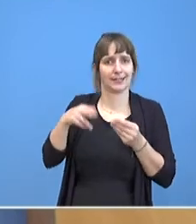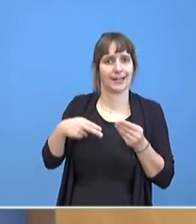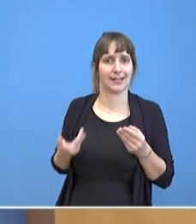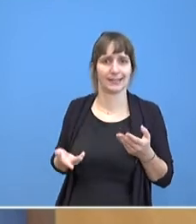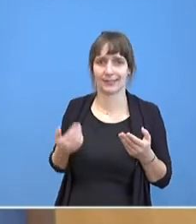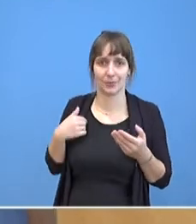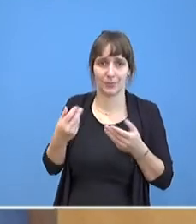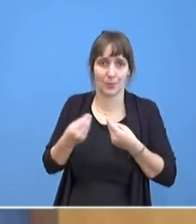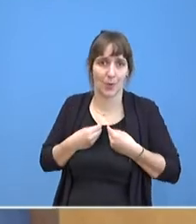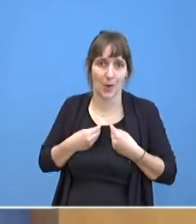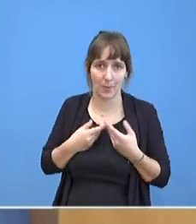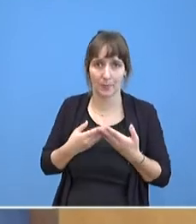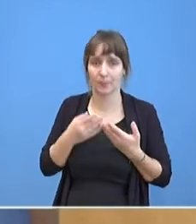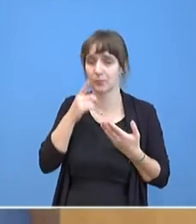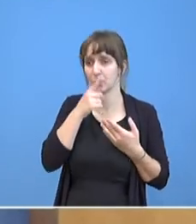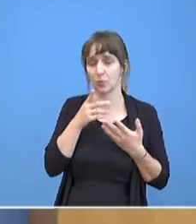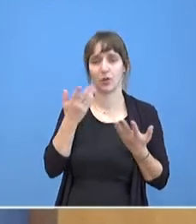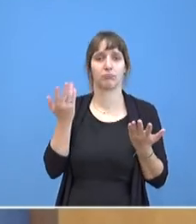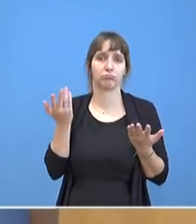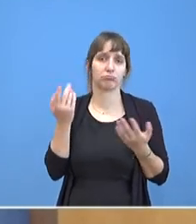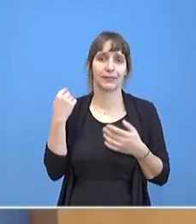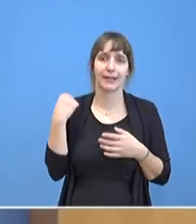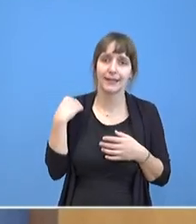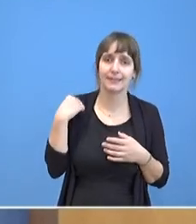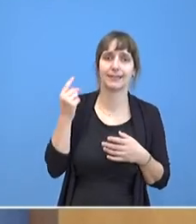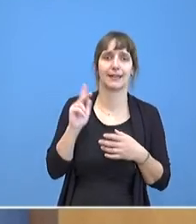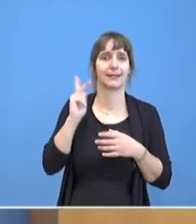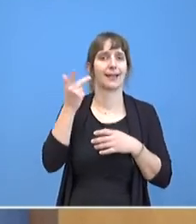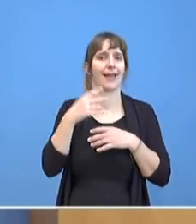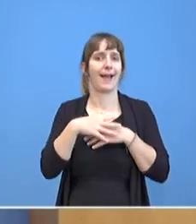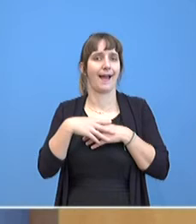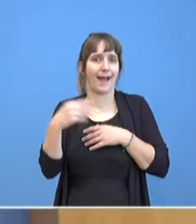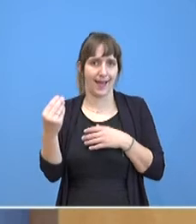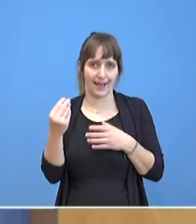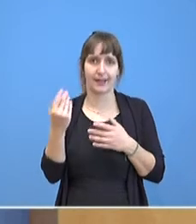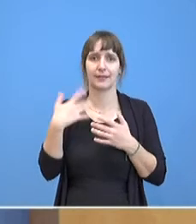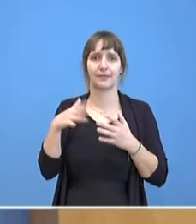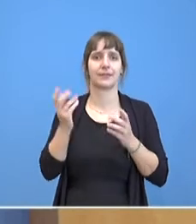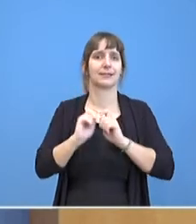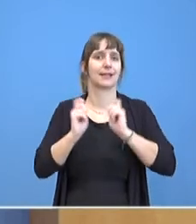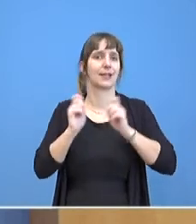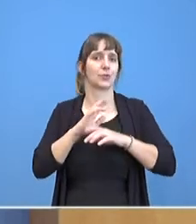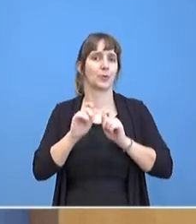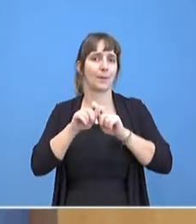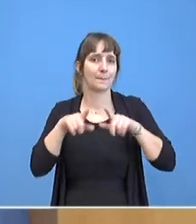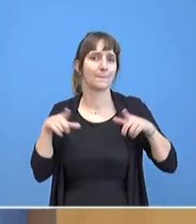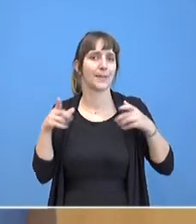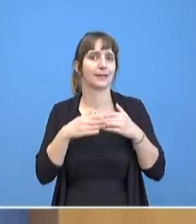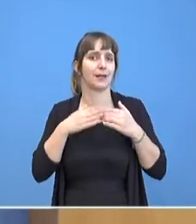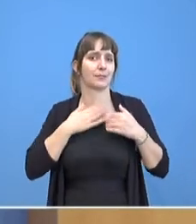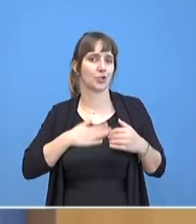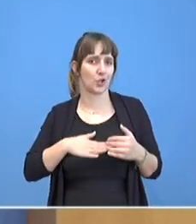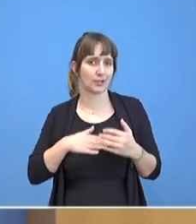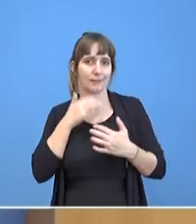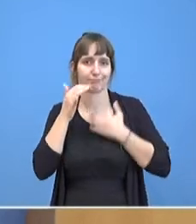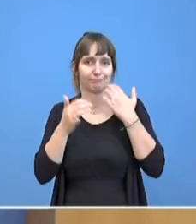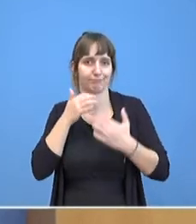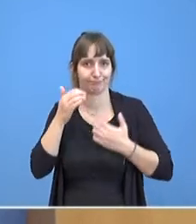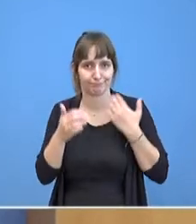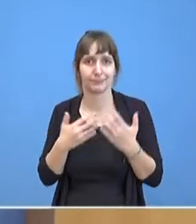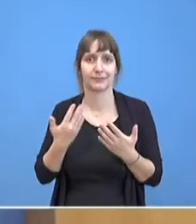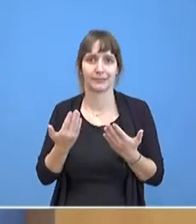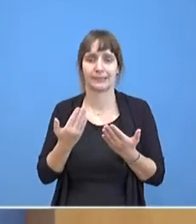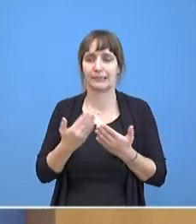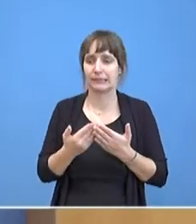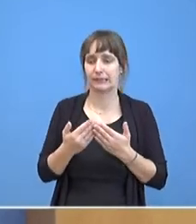was wir davon wissen, ist das, was Herr Heil gestern in der Bild am Sonntag dazu gesagt hat. Und auf der Grundlage ist der Boden